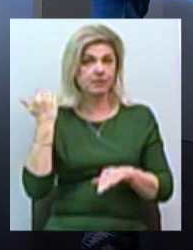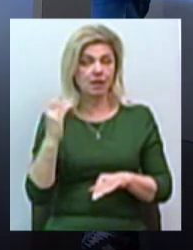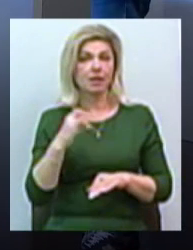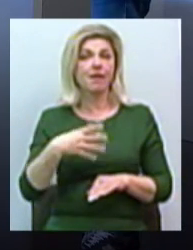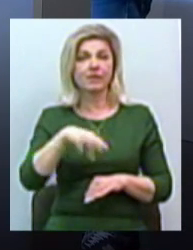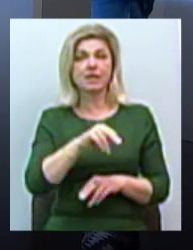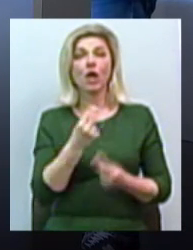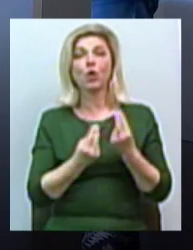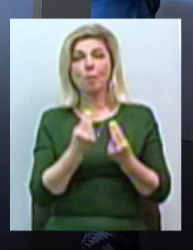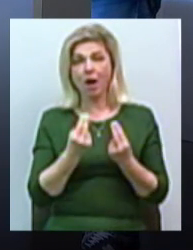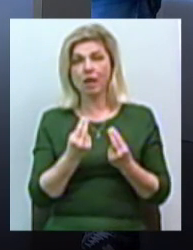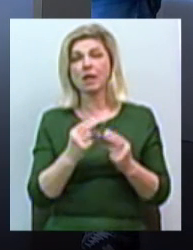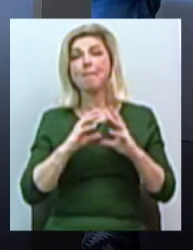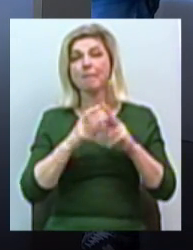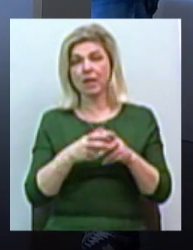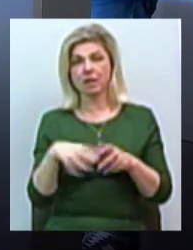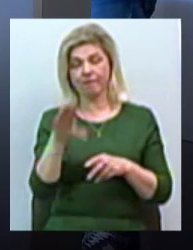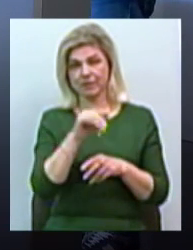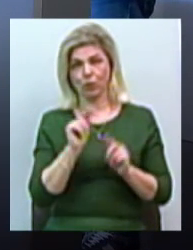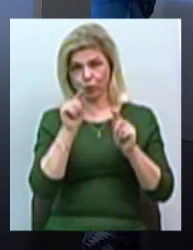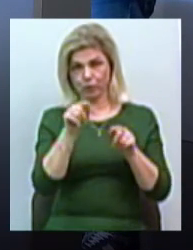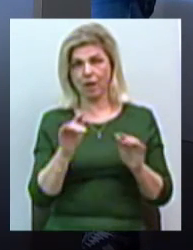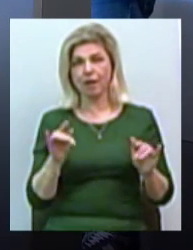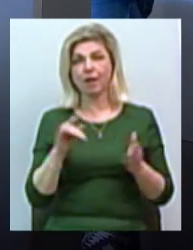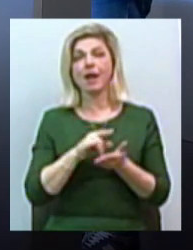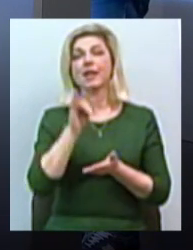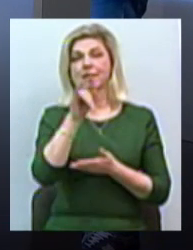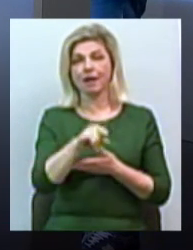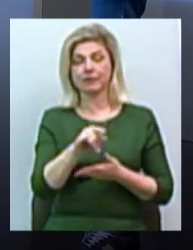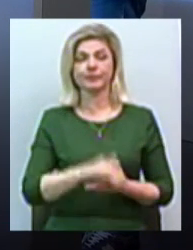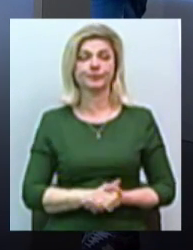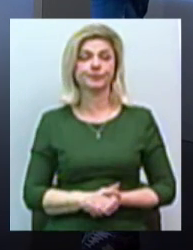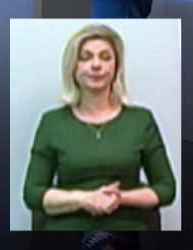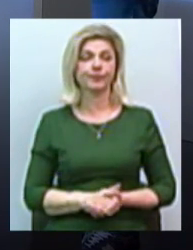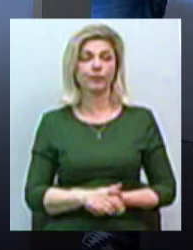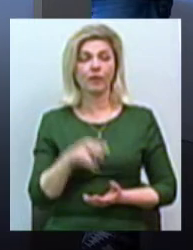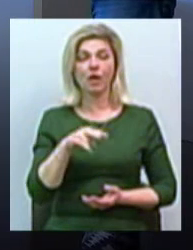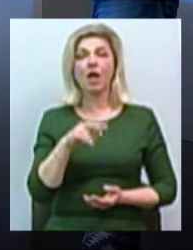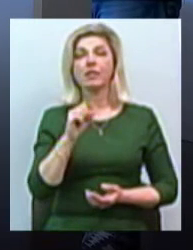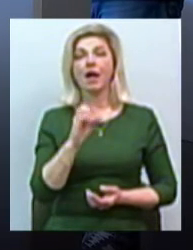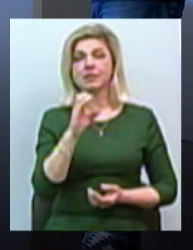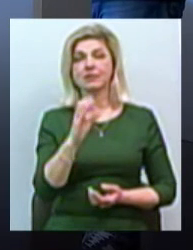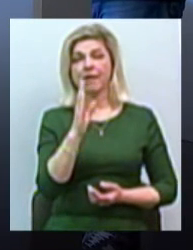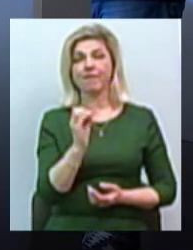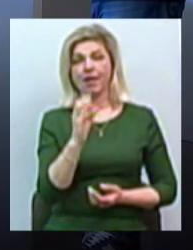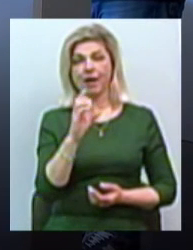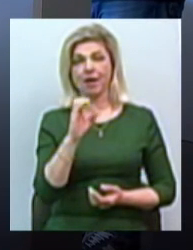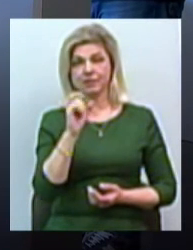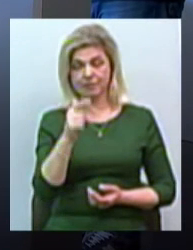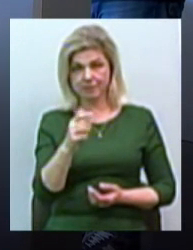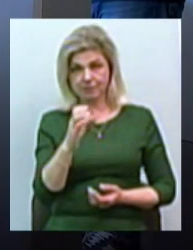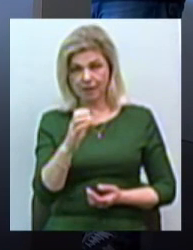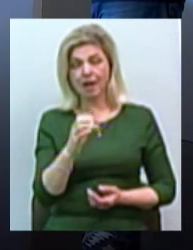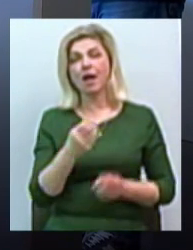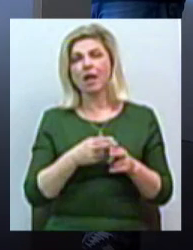всього міра туди летять. Ну і Лас-Вегас, власне, теж можемо проілюструвати, найвідоміше місто